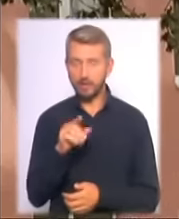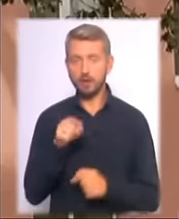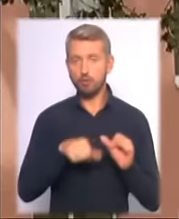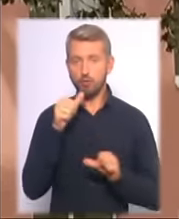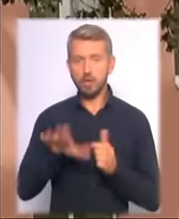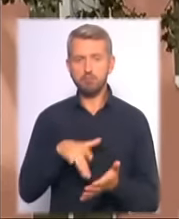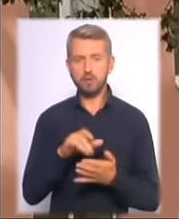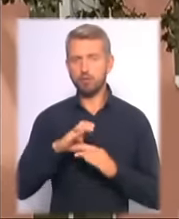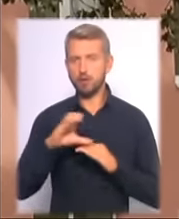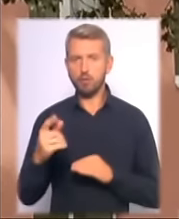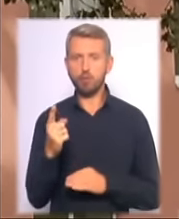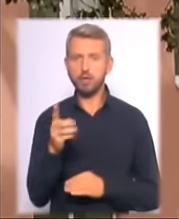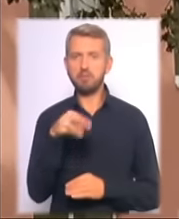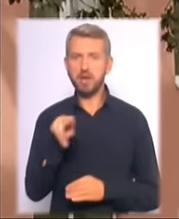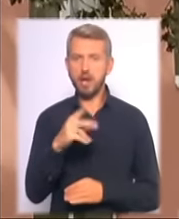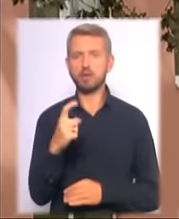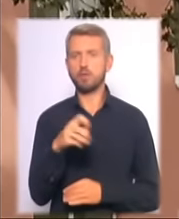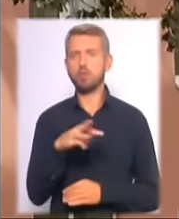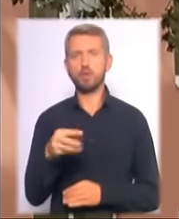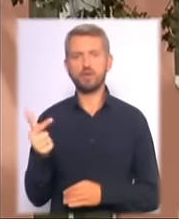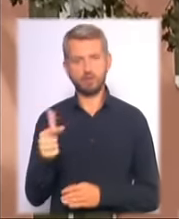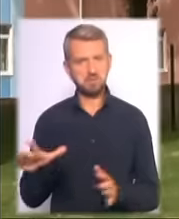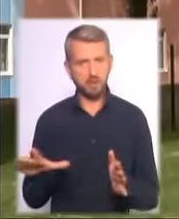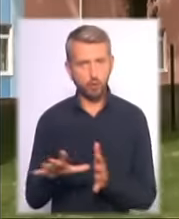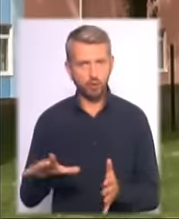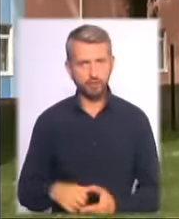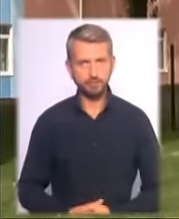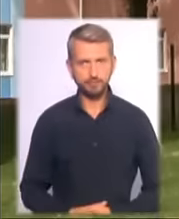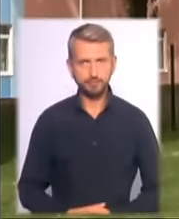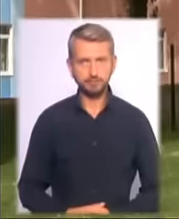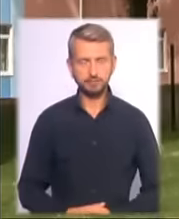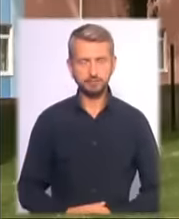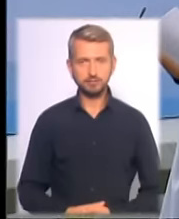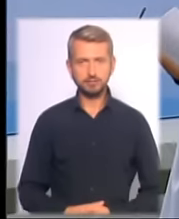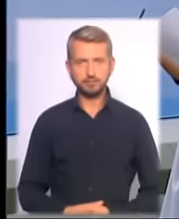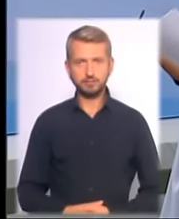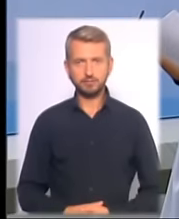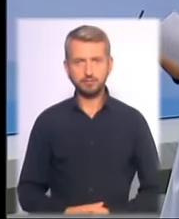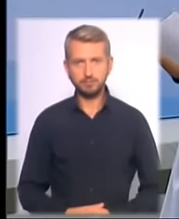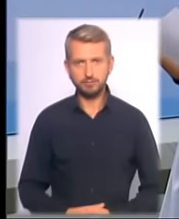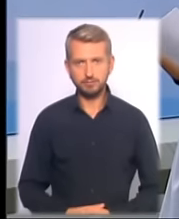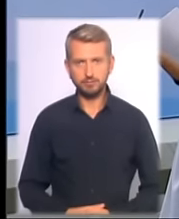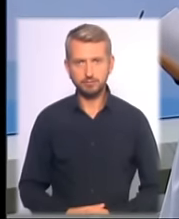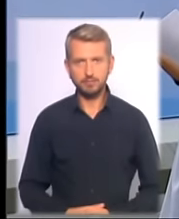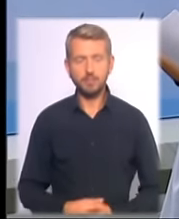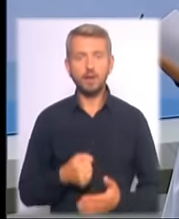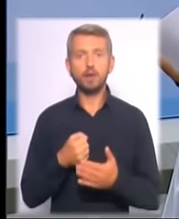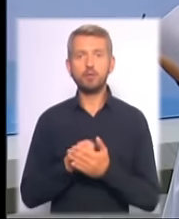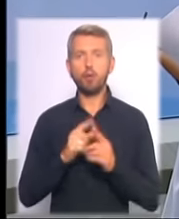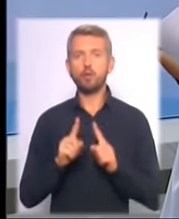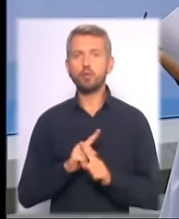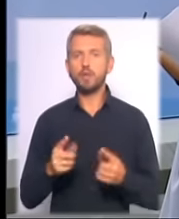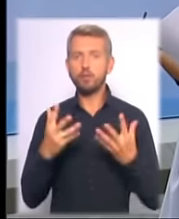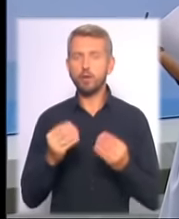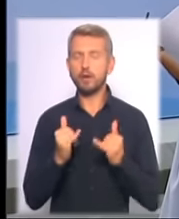виділило рекордній мільярд і 100 мільйонів гривень. Олександра Раздорожна, Олег Барщевський, телеканал «Київ». До особливого дня